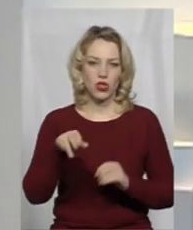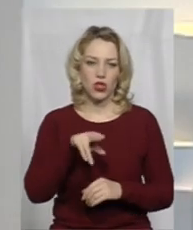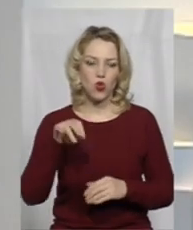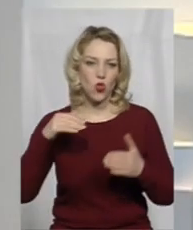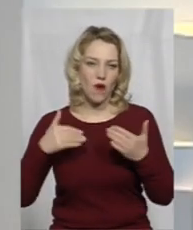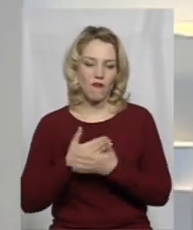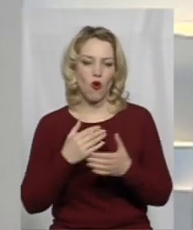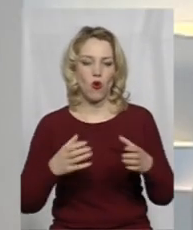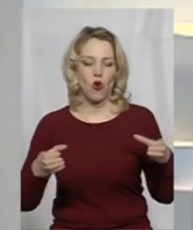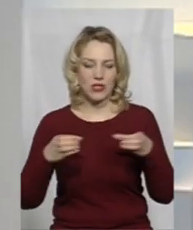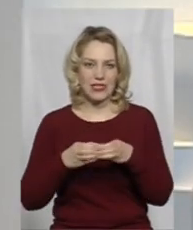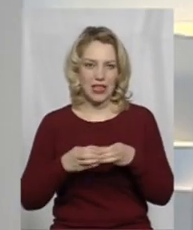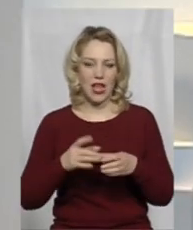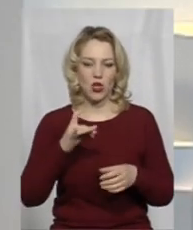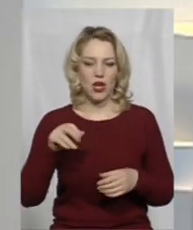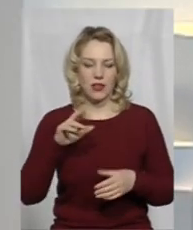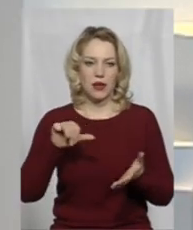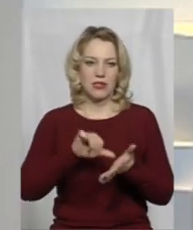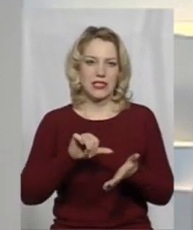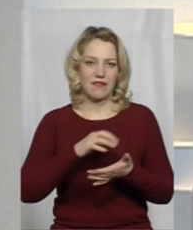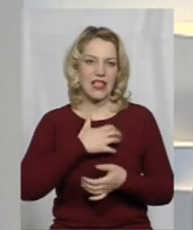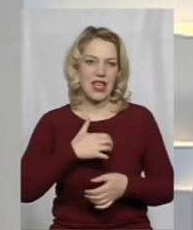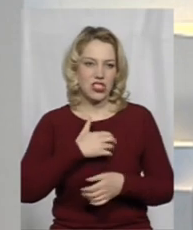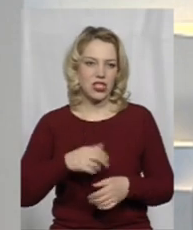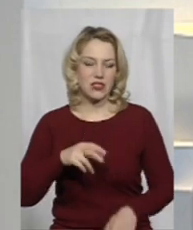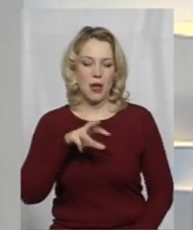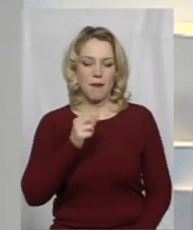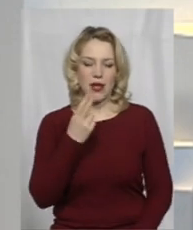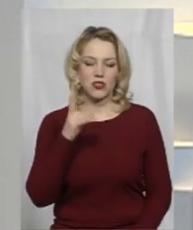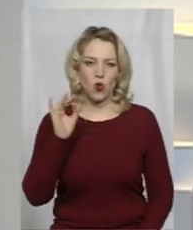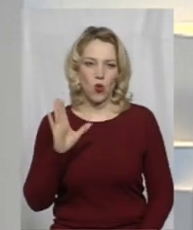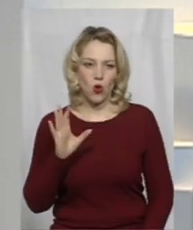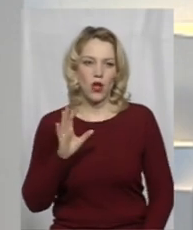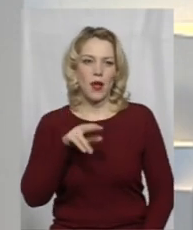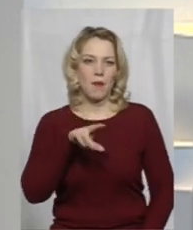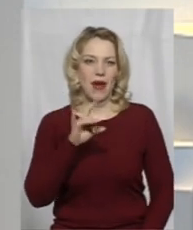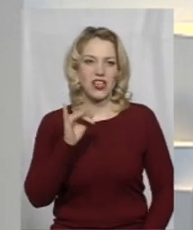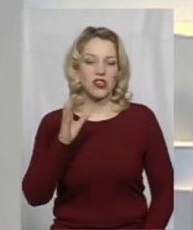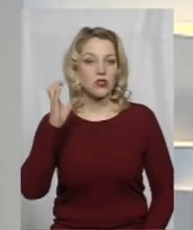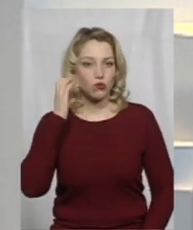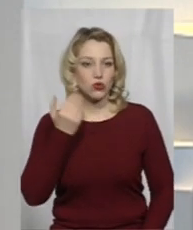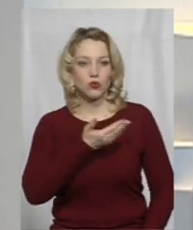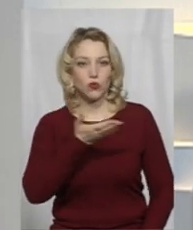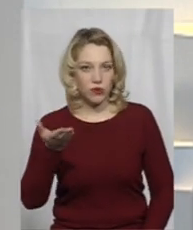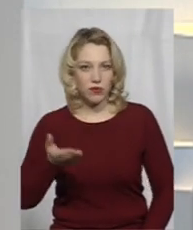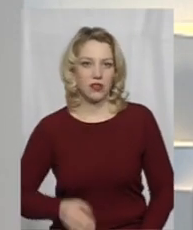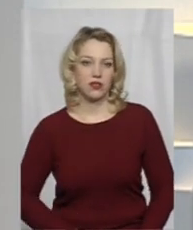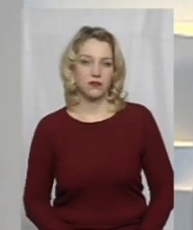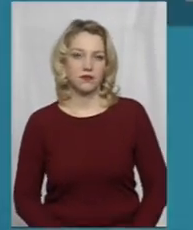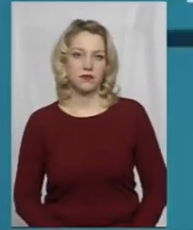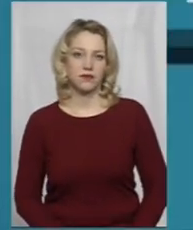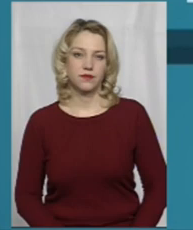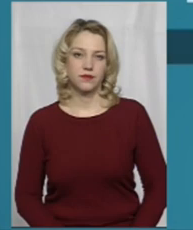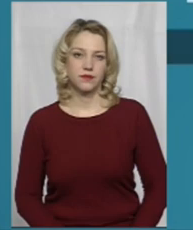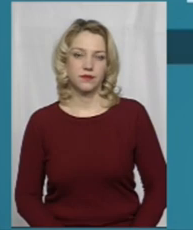нового складу ради представники Деражнянщини. Микола Мацьков і Володимир Парчевський. Послухаємо їх і продовжимо розмову.